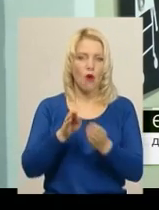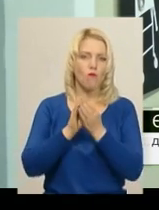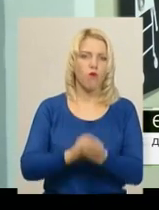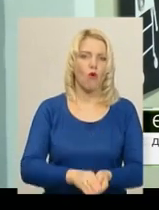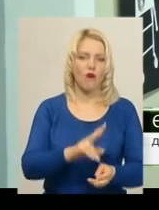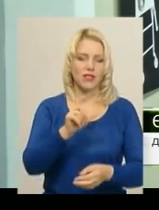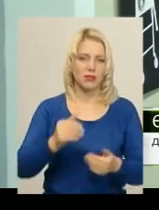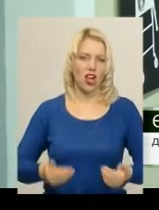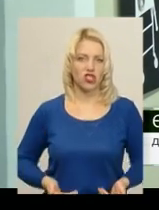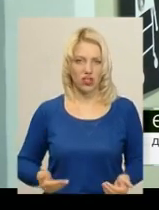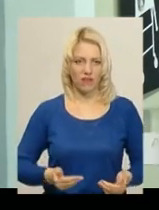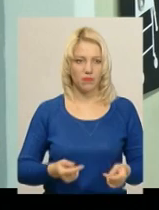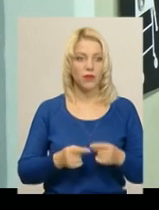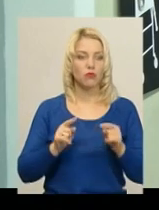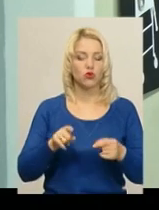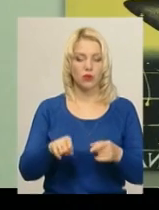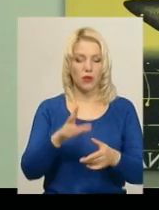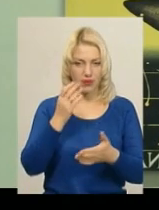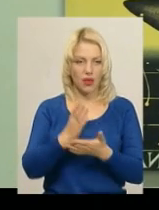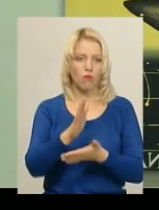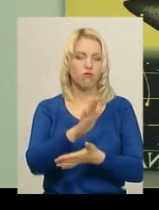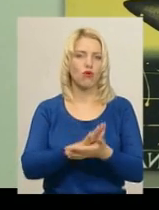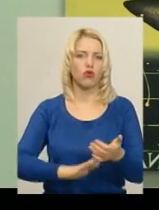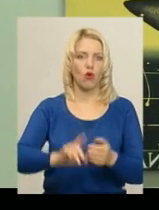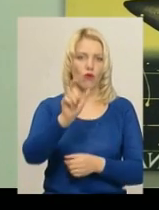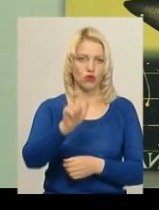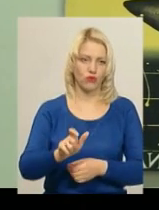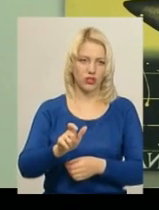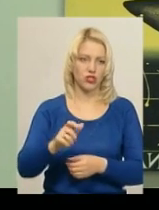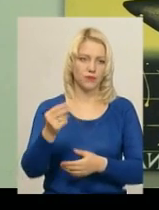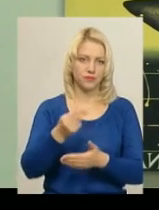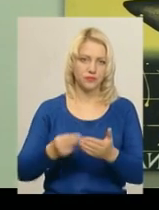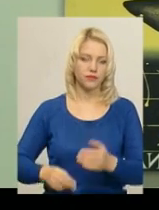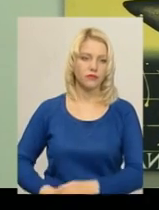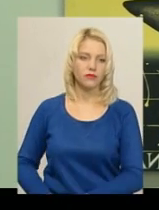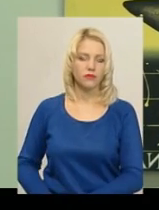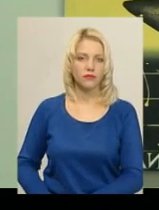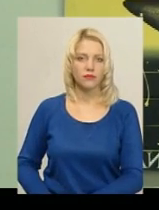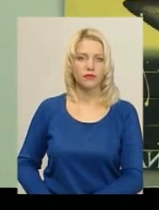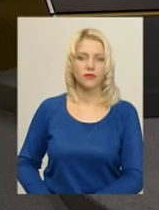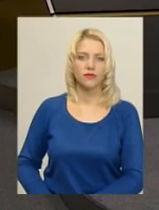що в нього є такий продовжувач. Дарина Денисенко, Юрій Чорний, Новини, Поділля, Центр.